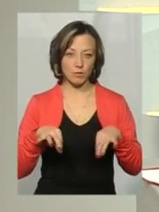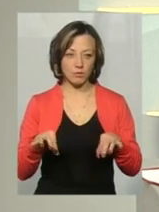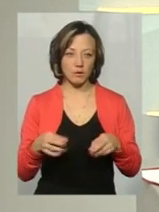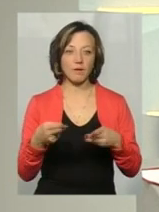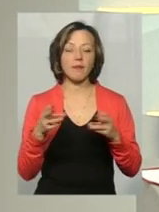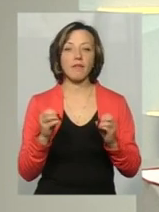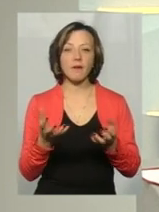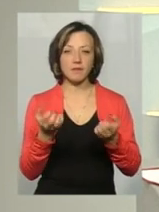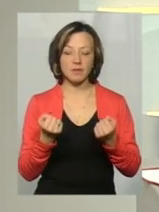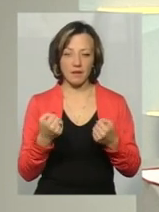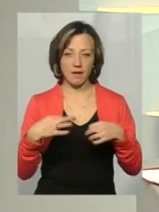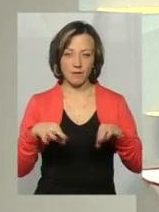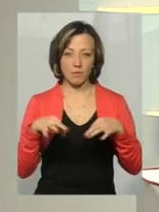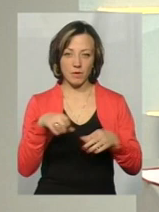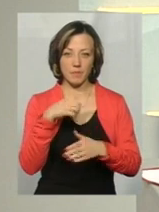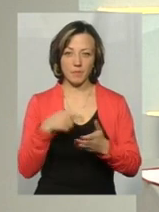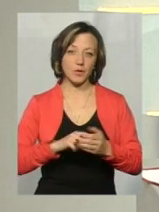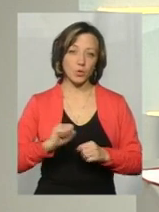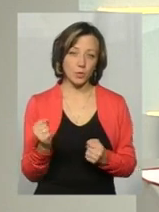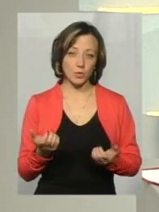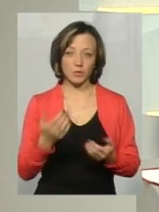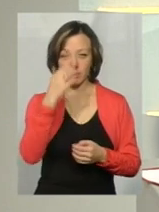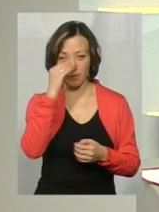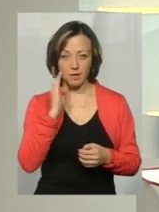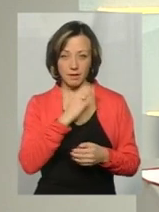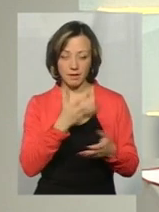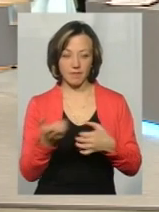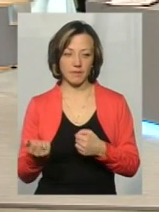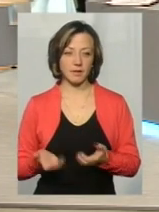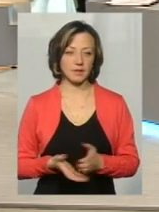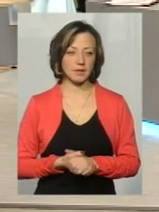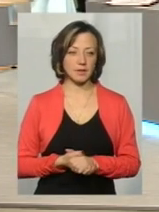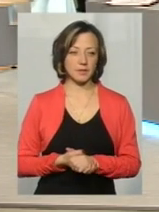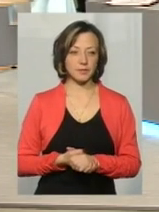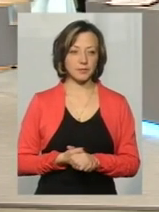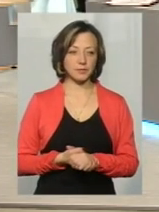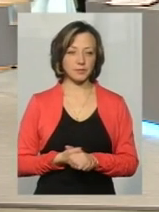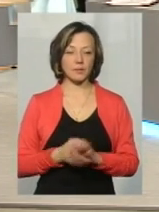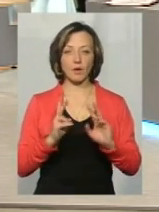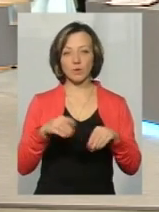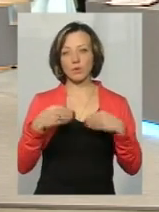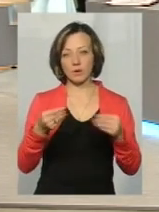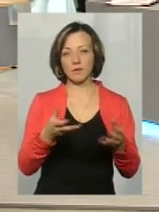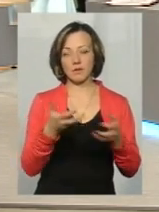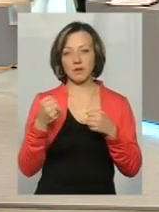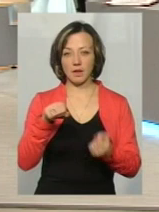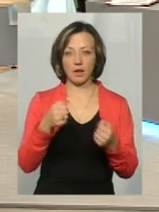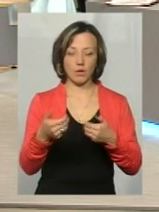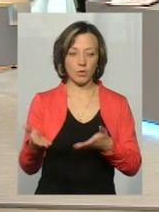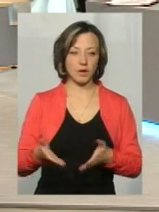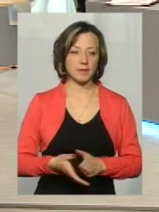Де ж воно беретує автомобіль? В друзів, в батьків, тобто, хто нав, взяв і керує.